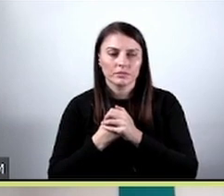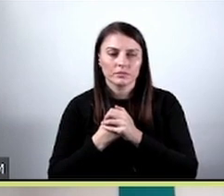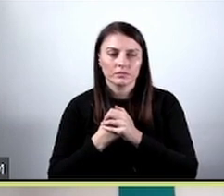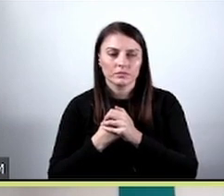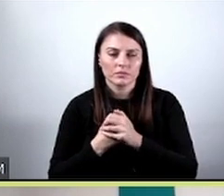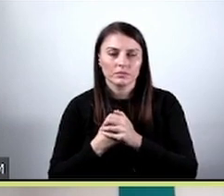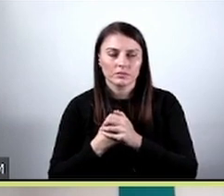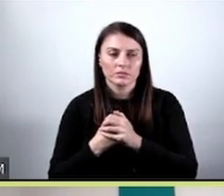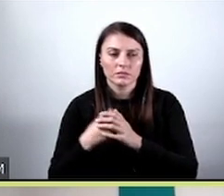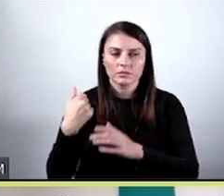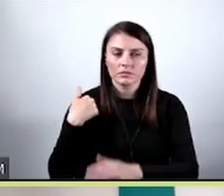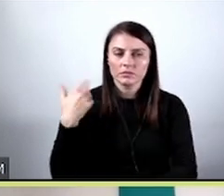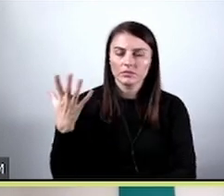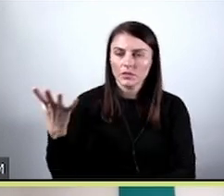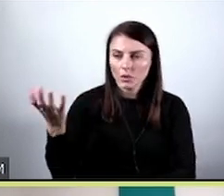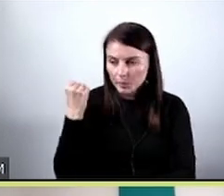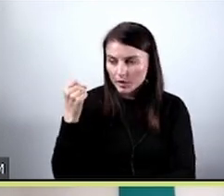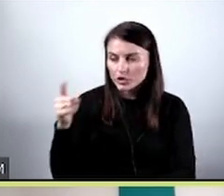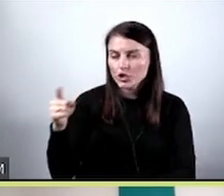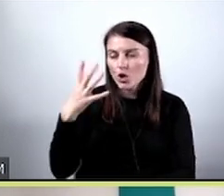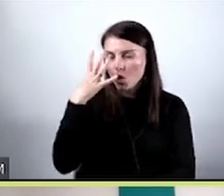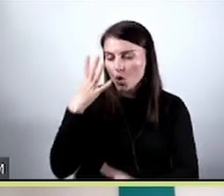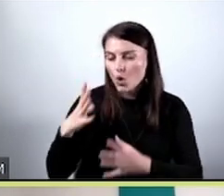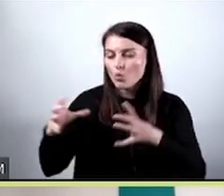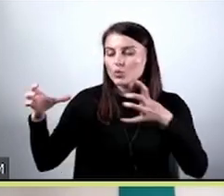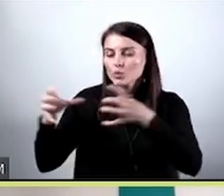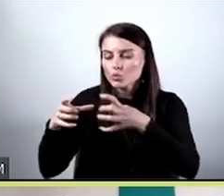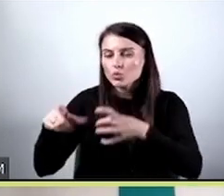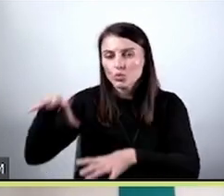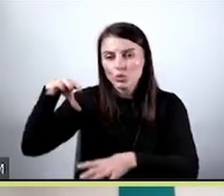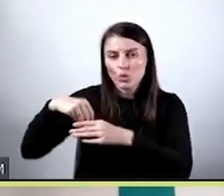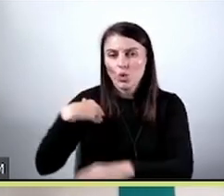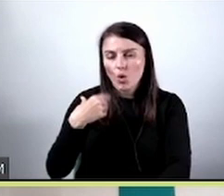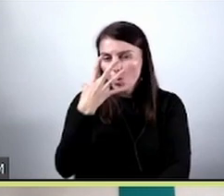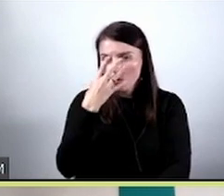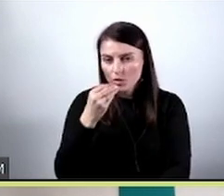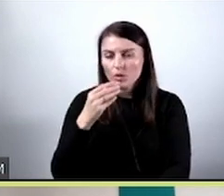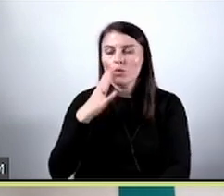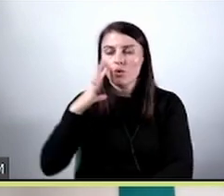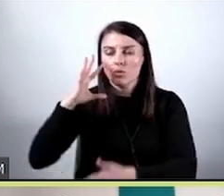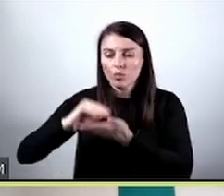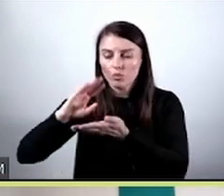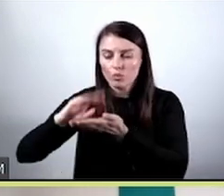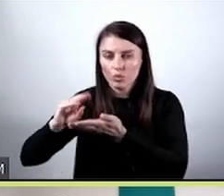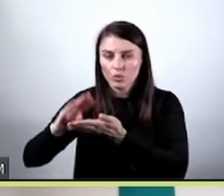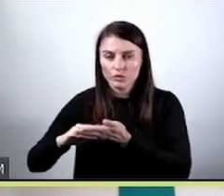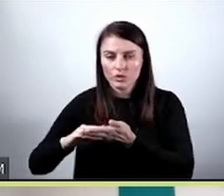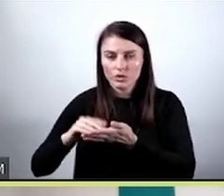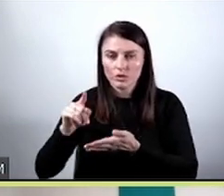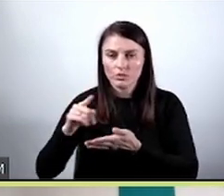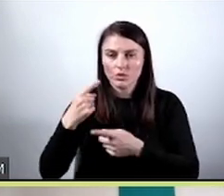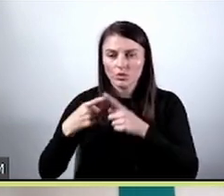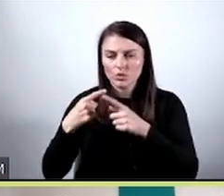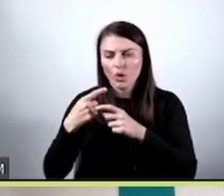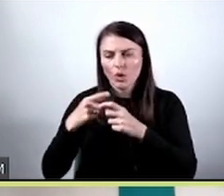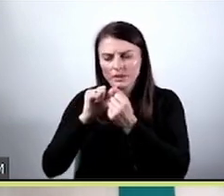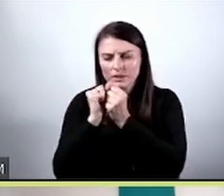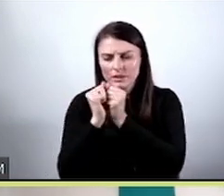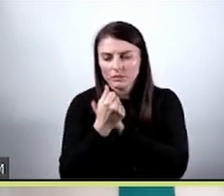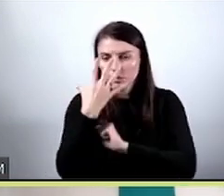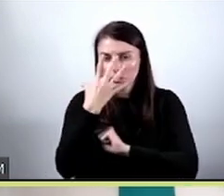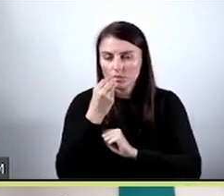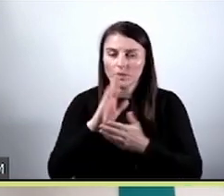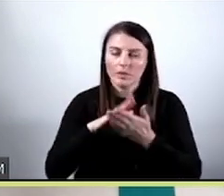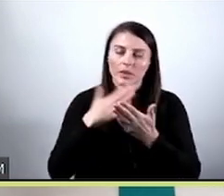że bierzemy zbiór obrazów i ten zbiór powielamy, jednak w pewien sposób zniekształcając te obrazy. Czyli